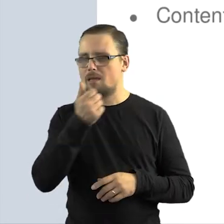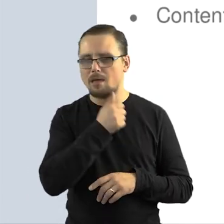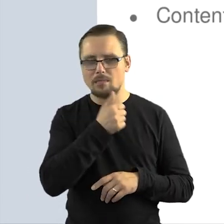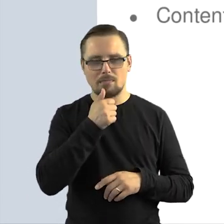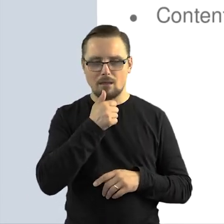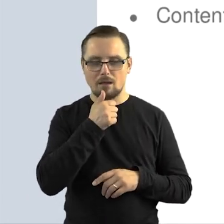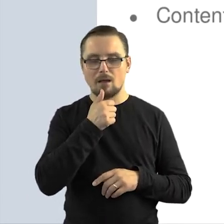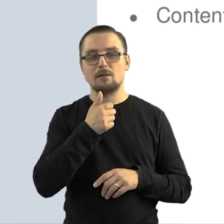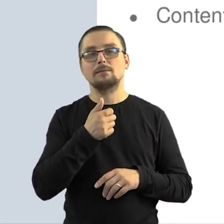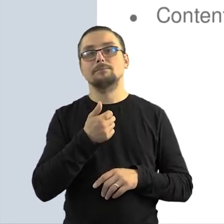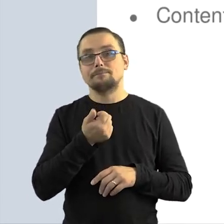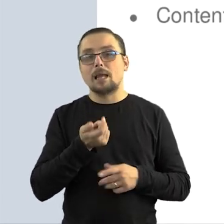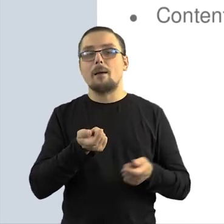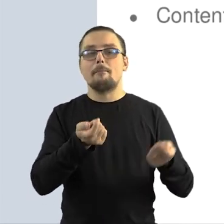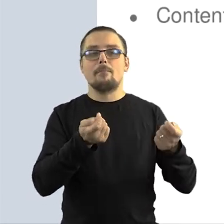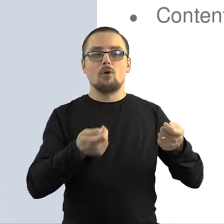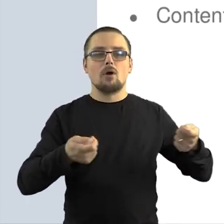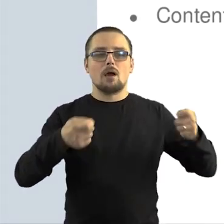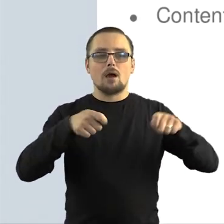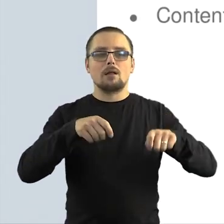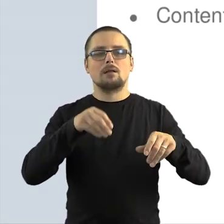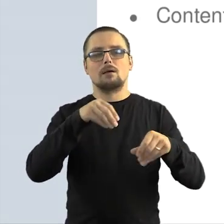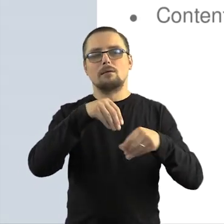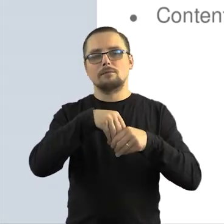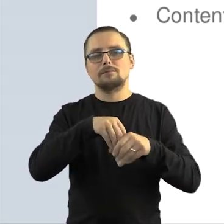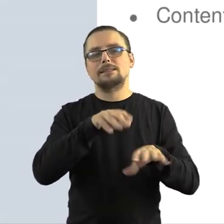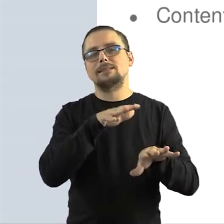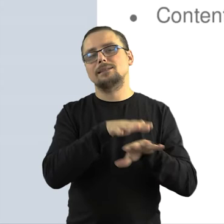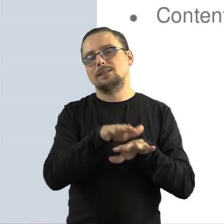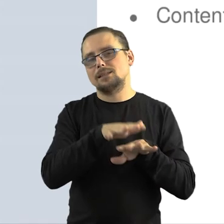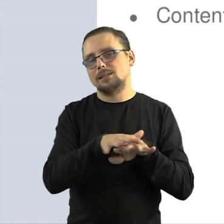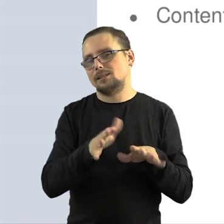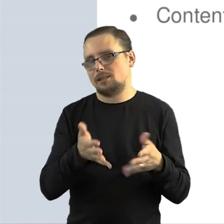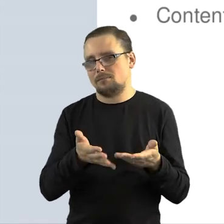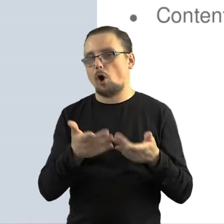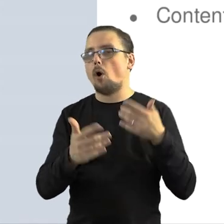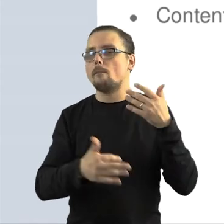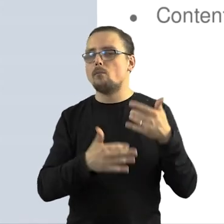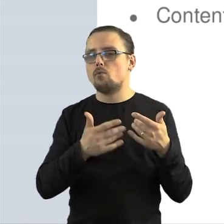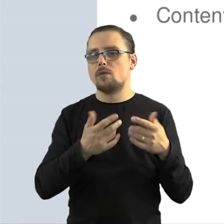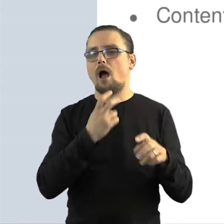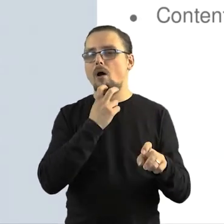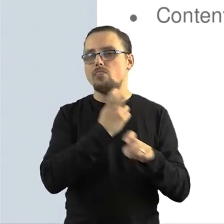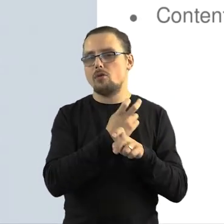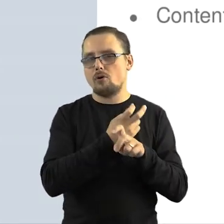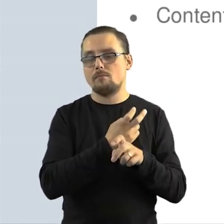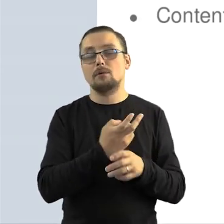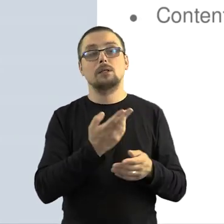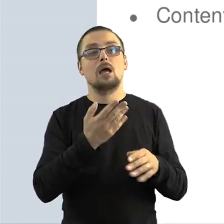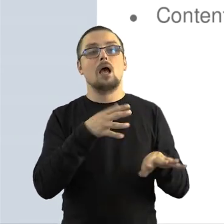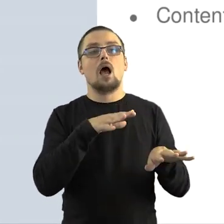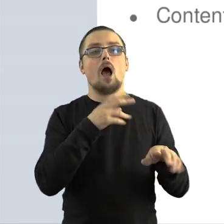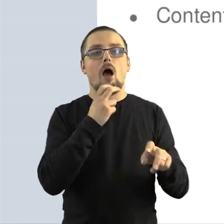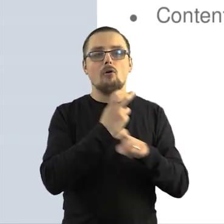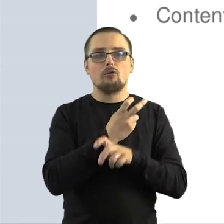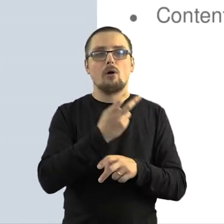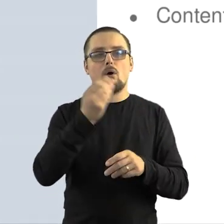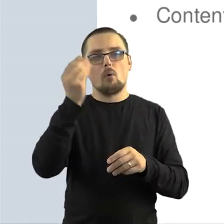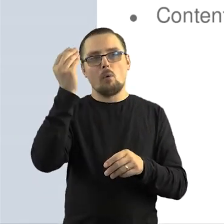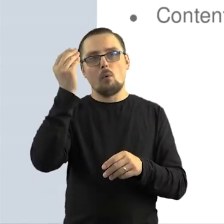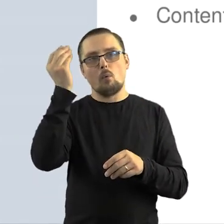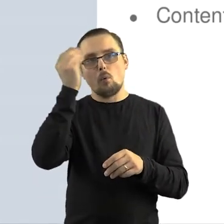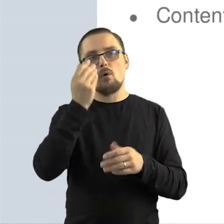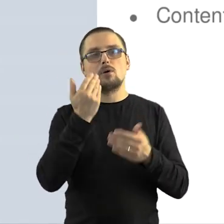podejmować, bo też nie jest tajemnicą, że za tego typu blokadami często stoją algorytmy, które też jakby uczą się